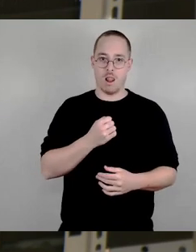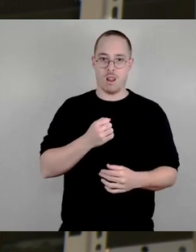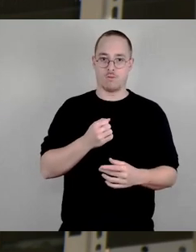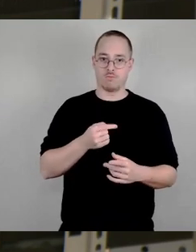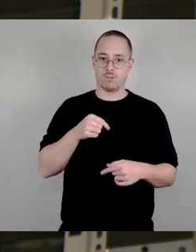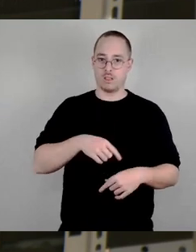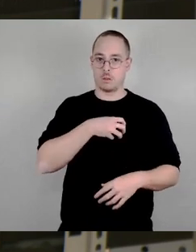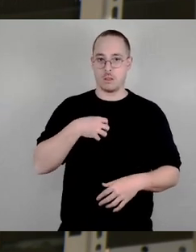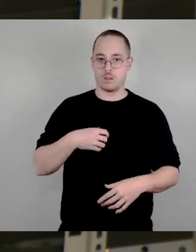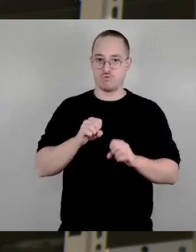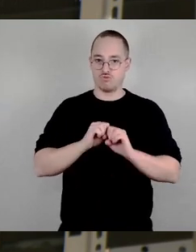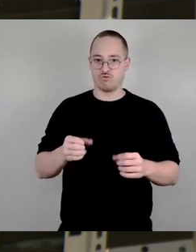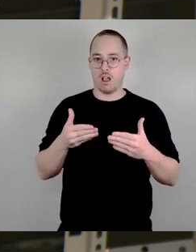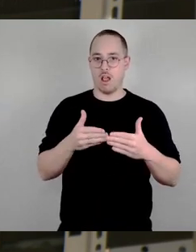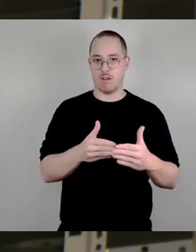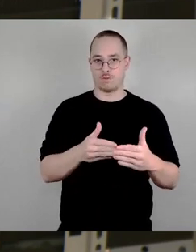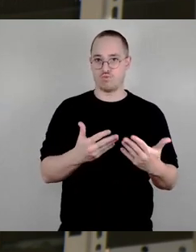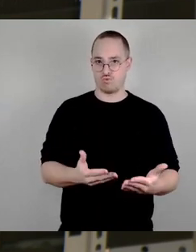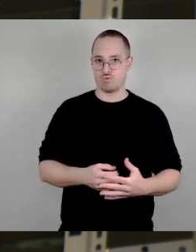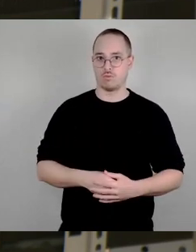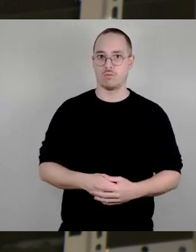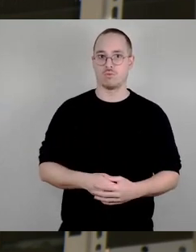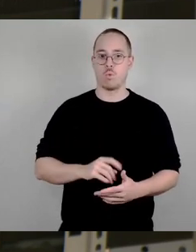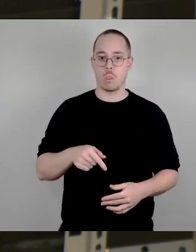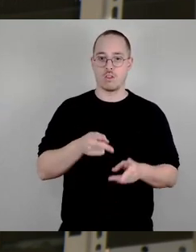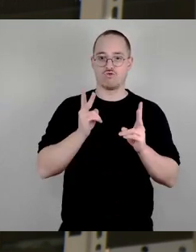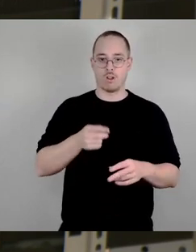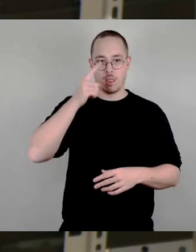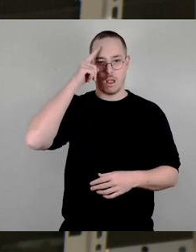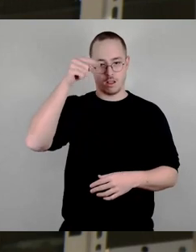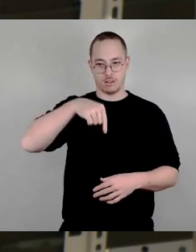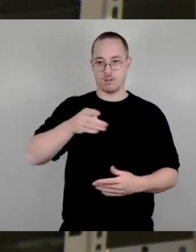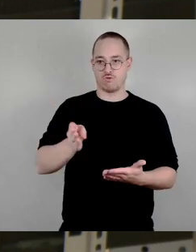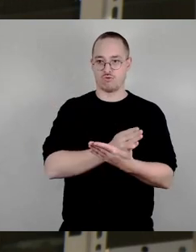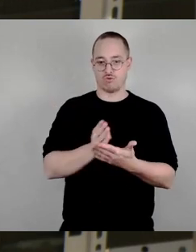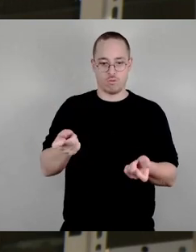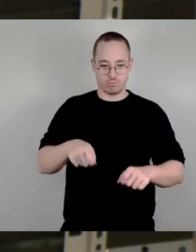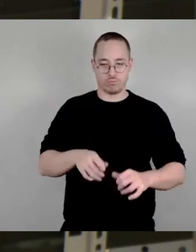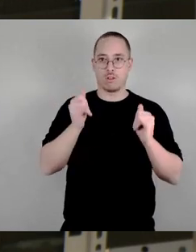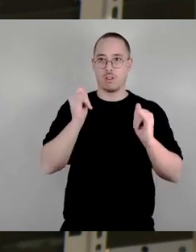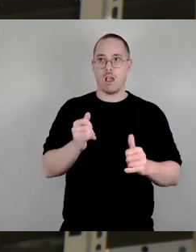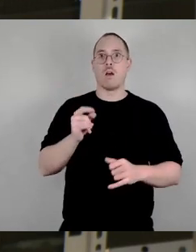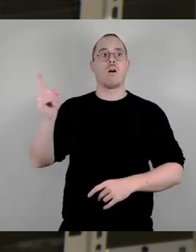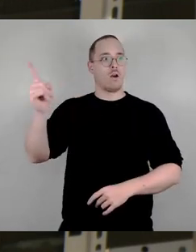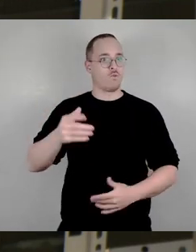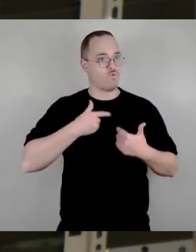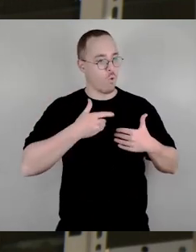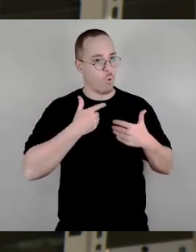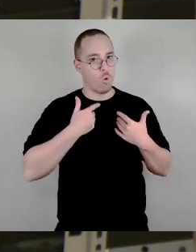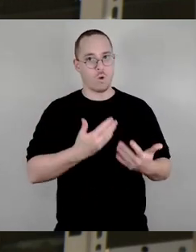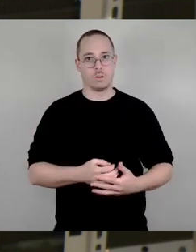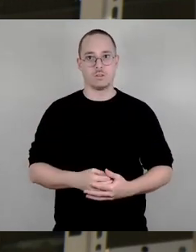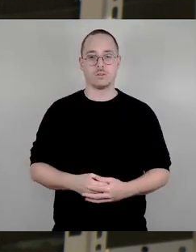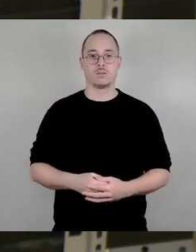im Stadtrat, also unsere Entscheidung im Stadtrats, dafür sehr begrüßt. Der Dresdner Stadtrat hat sich mit Menschen auf der Flucht